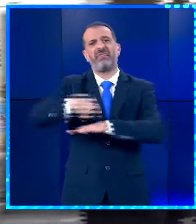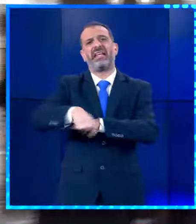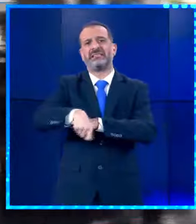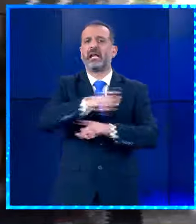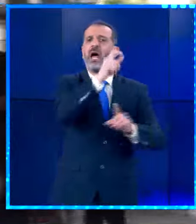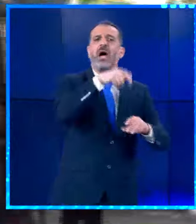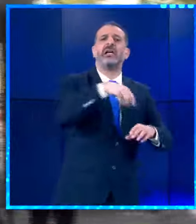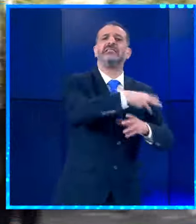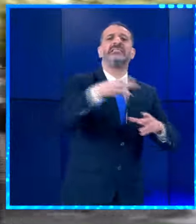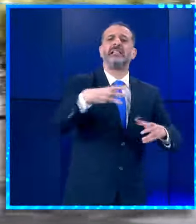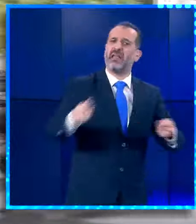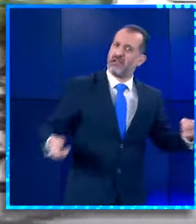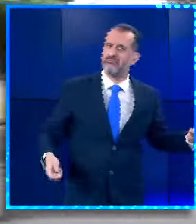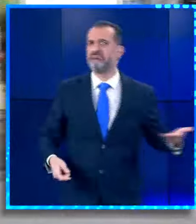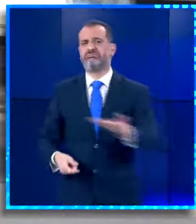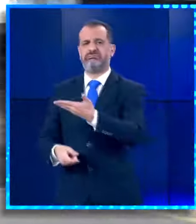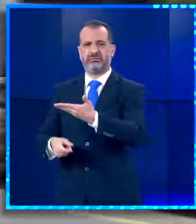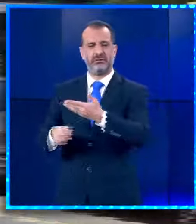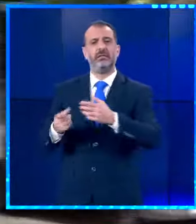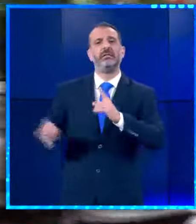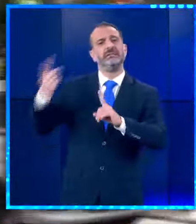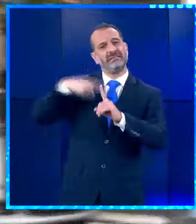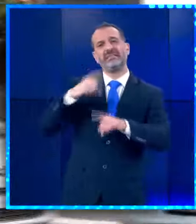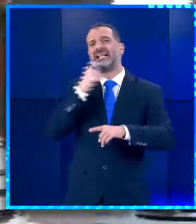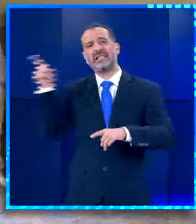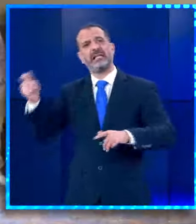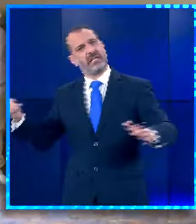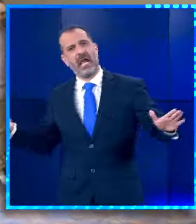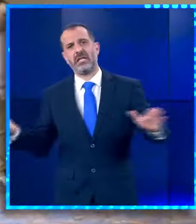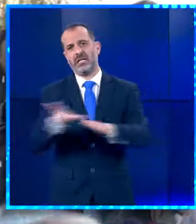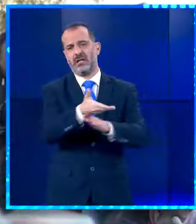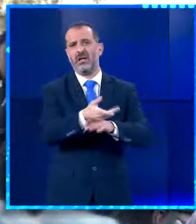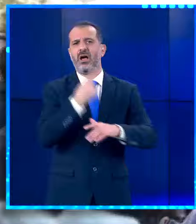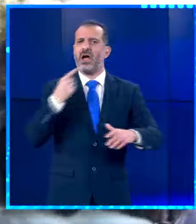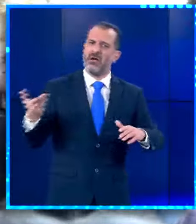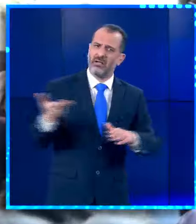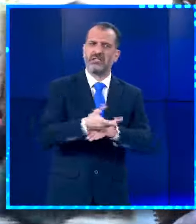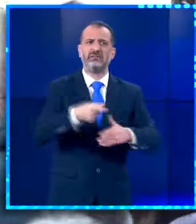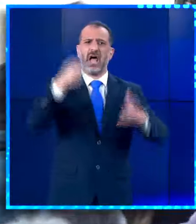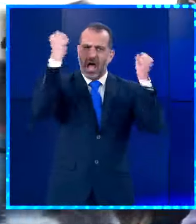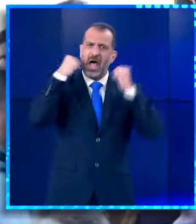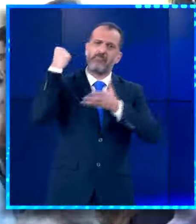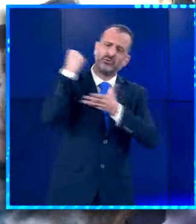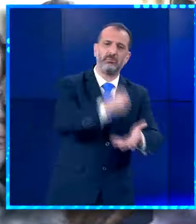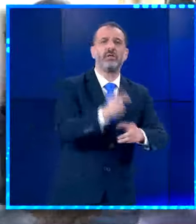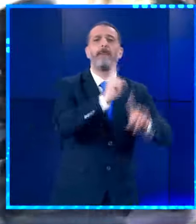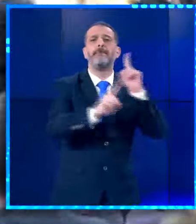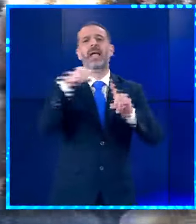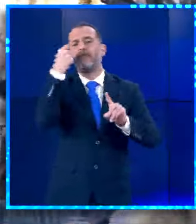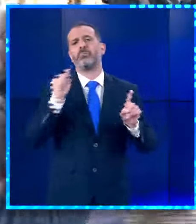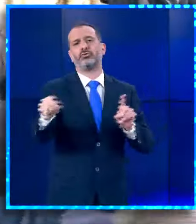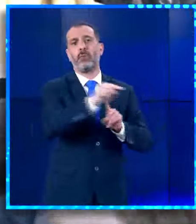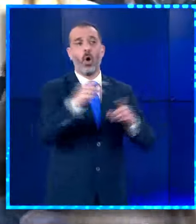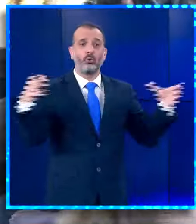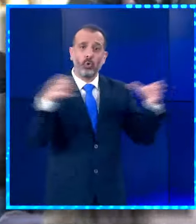δικαιοσύνη, δικαστικά, ποινικά και αστικά θα κινηθεί και ο ΣΥΡΙΖΑΝΟΣ Κασαλάκης με αγωγές και μηνύσεις εναντίον όμως φυσικών προσώπων και όχι